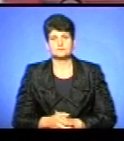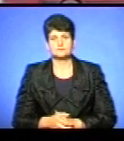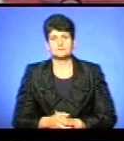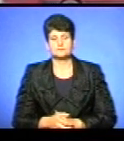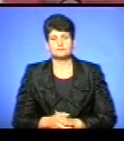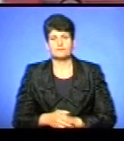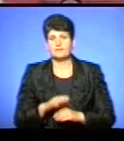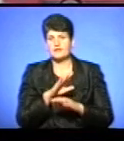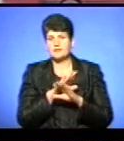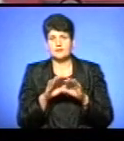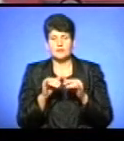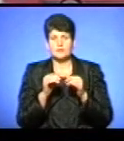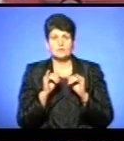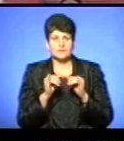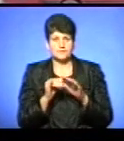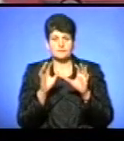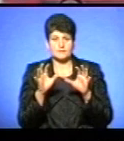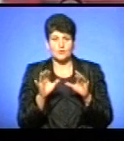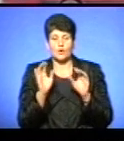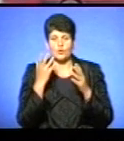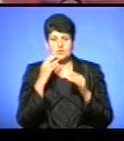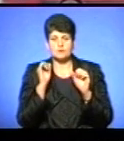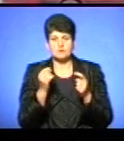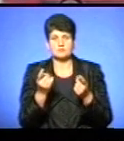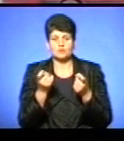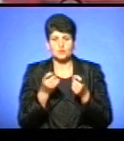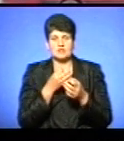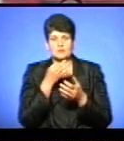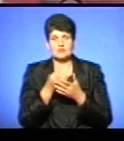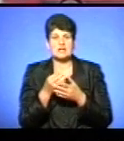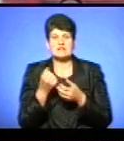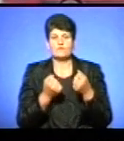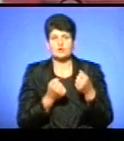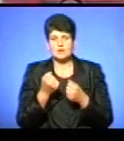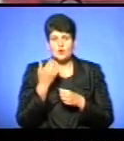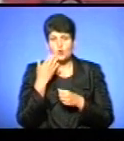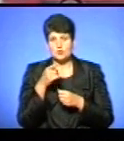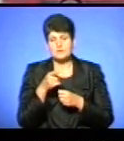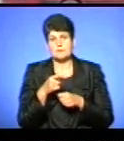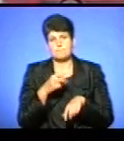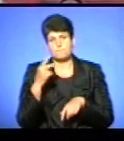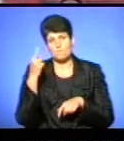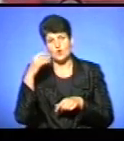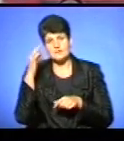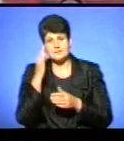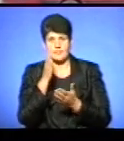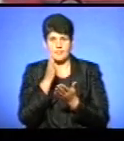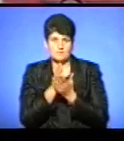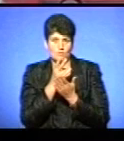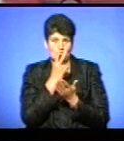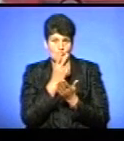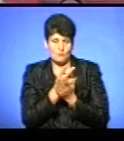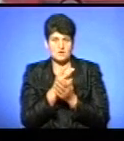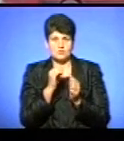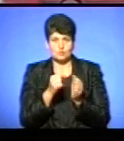Недосконалість законодавства, коли можна притягнути відповідальність водія тільки тоді, коли патрульний поліцейський напряму це побачив